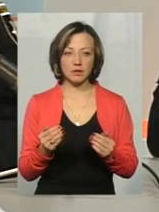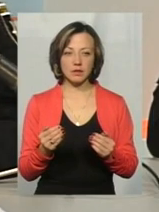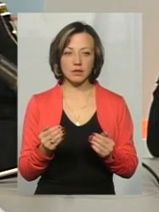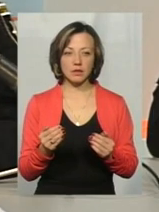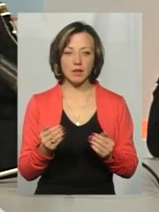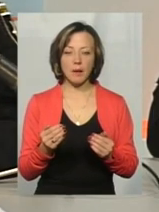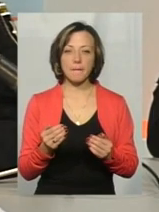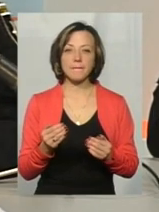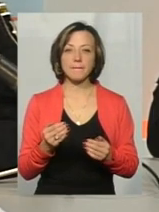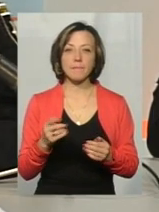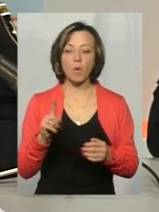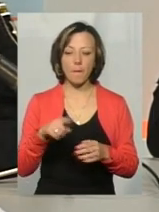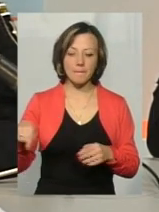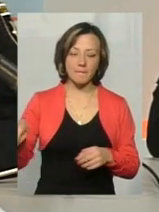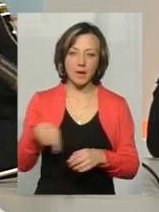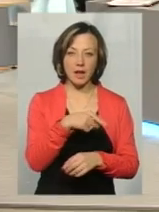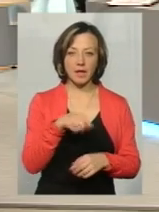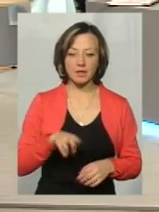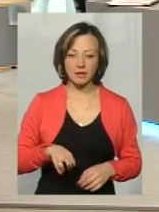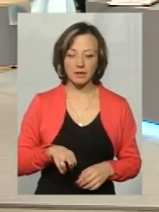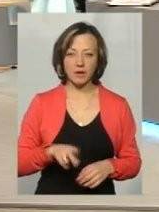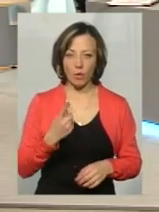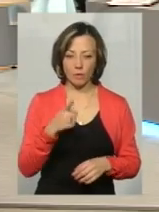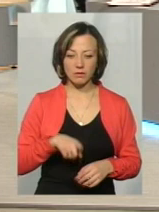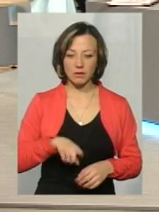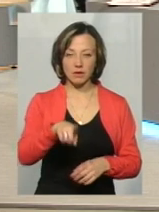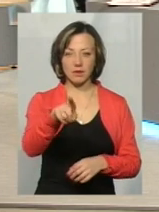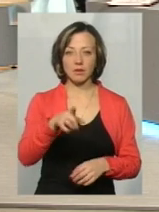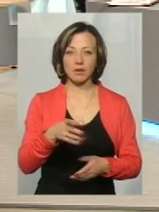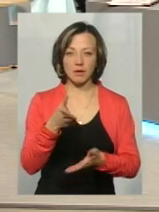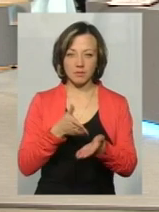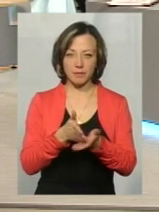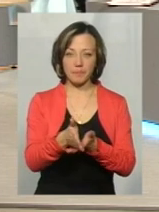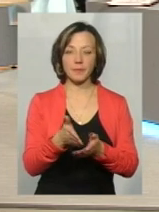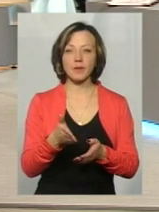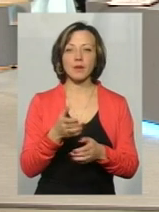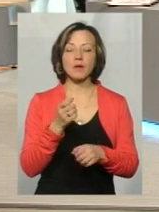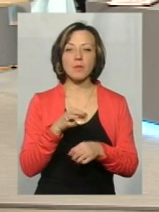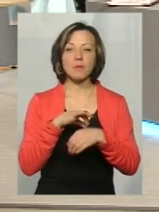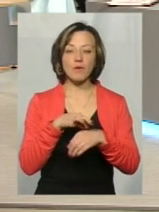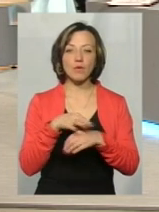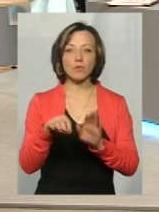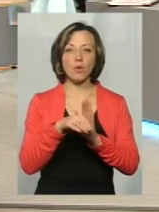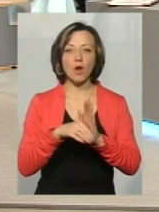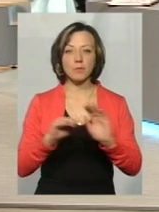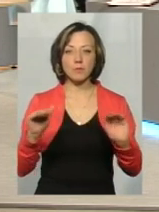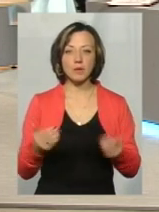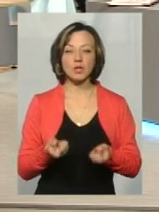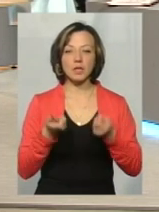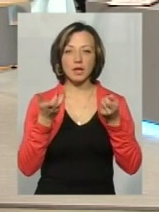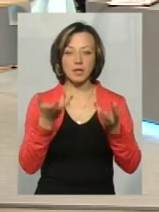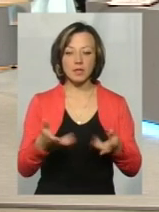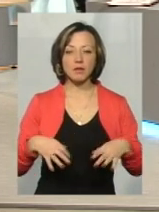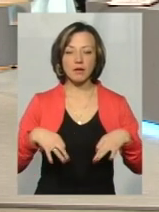суцільної лінії, на сьогоднішній день міська рада проводить програму для того, щоб зменшити кількість маршрутних